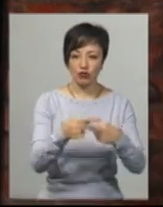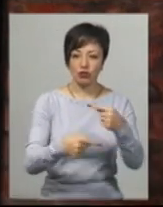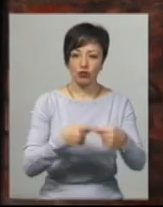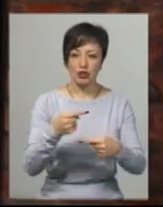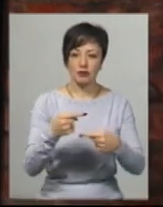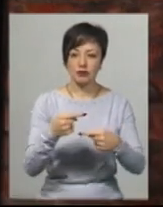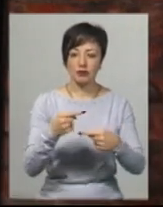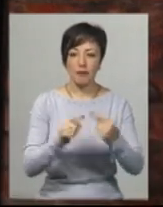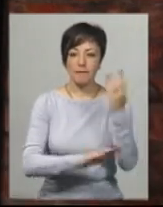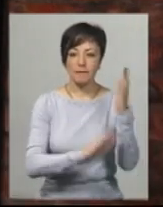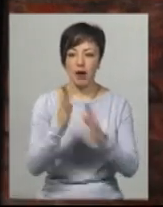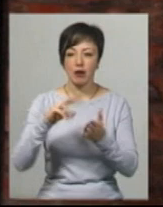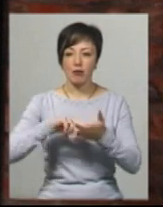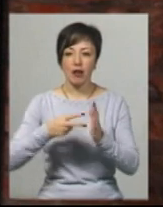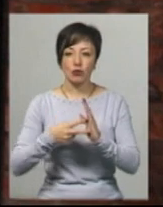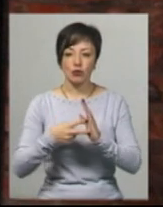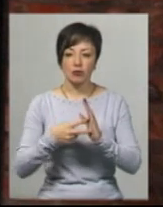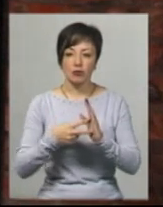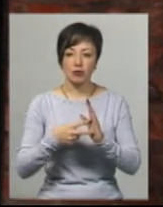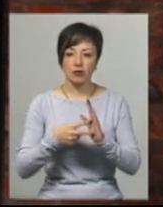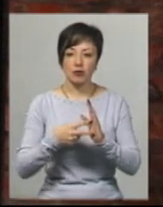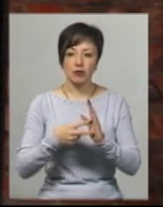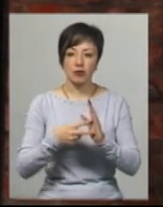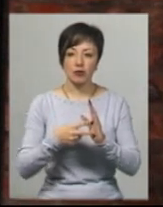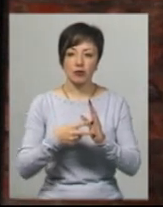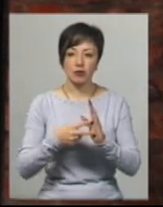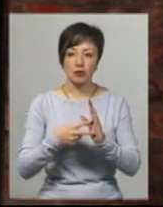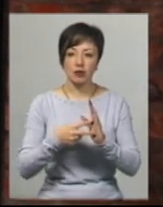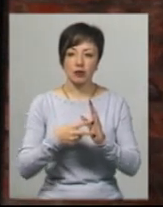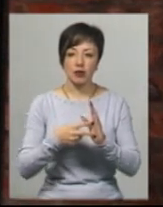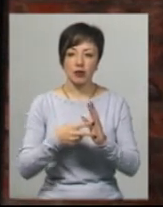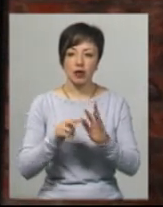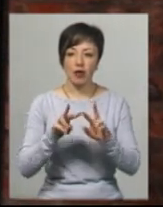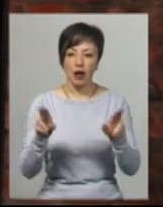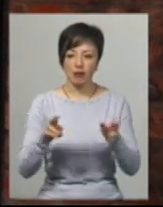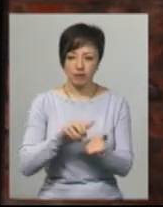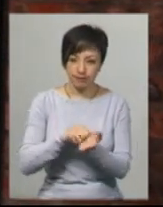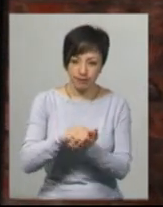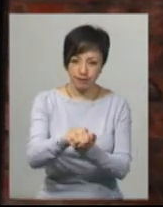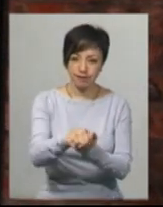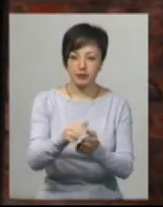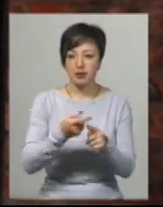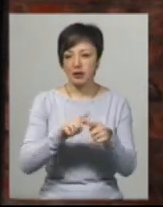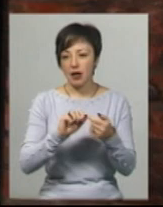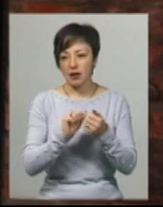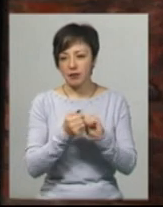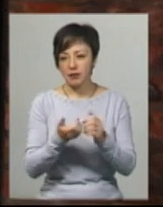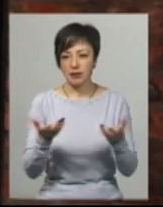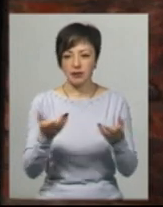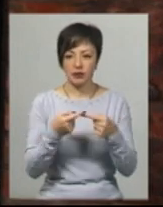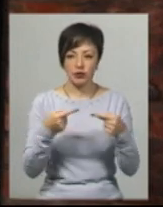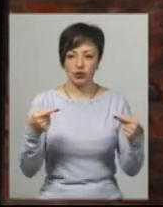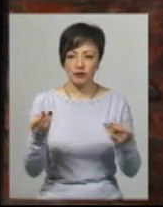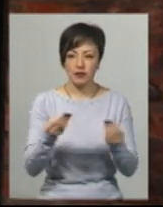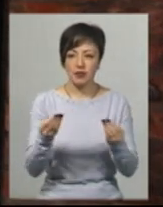плануємо запроєктувати як втрамбований від сів, чи це буде гранітний від сів, вапняковий від